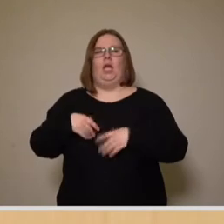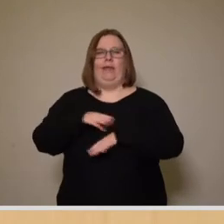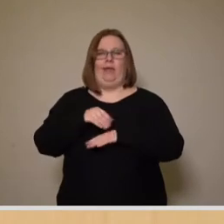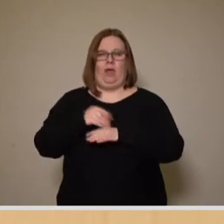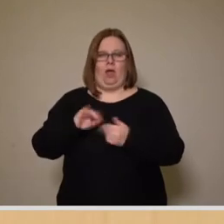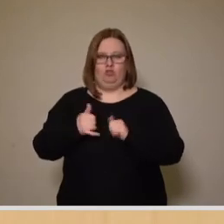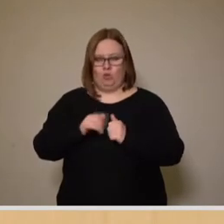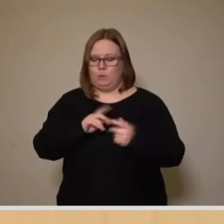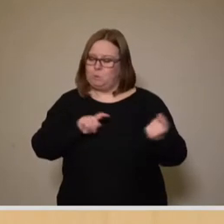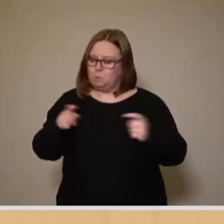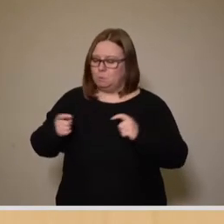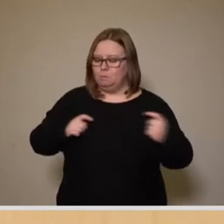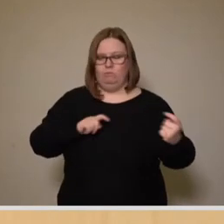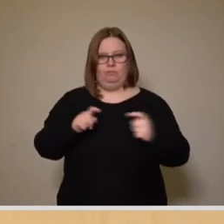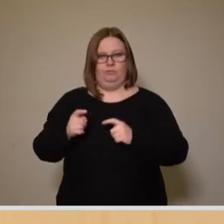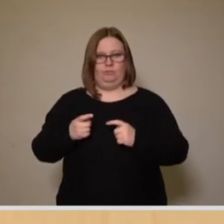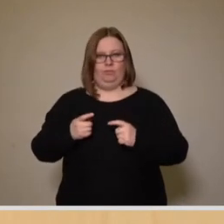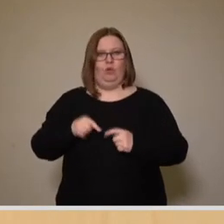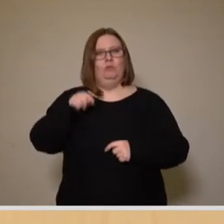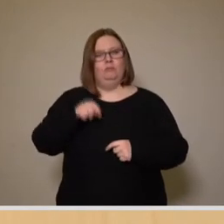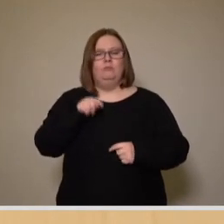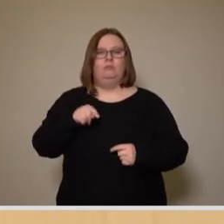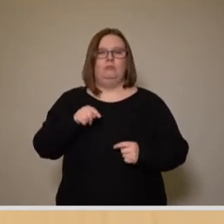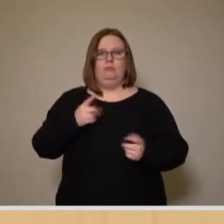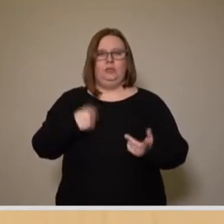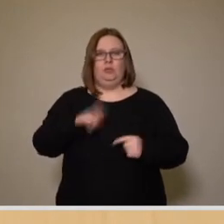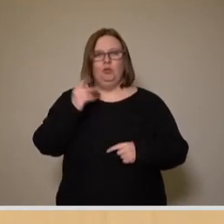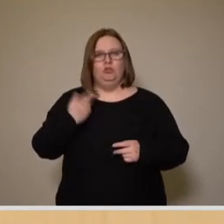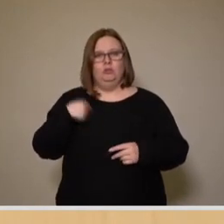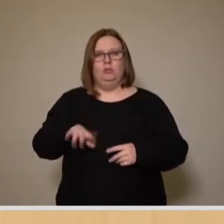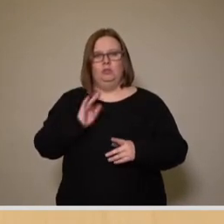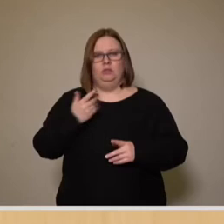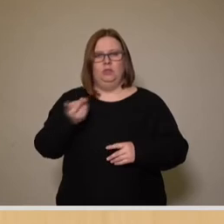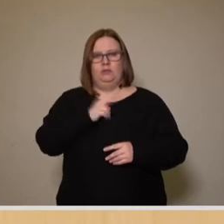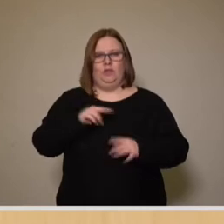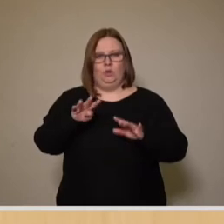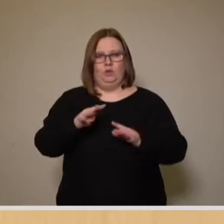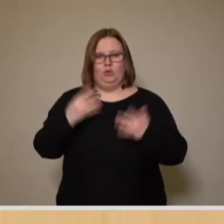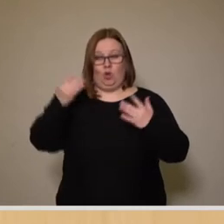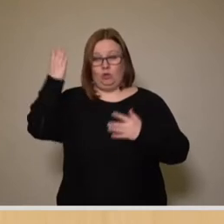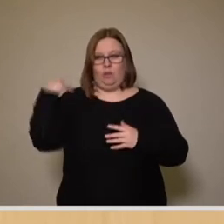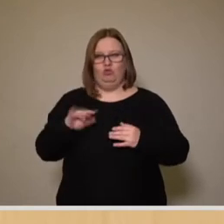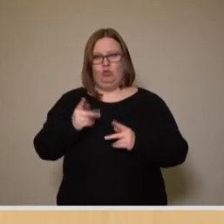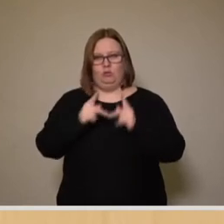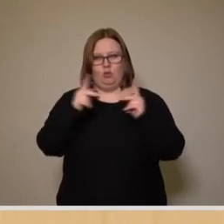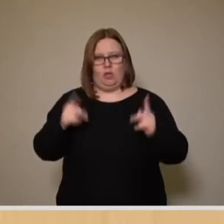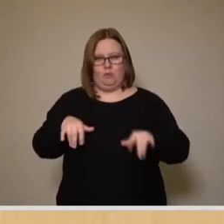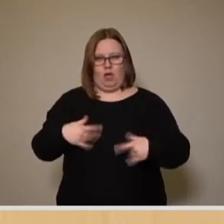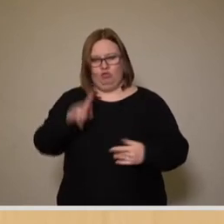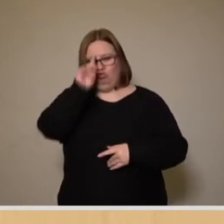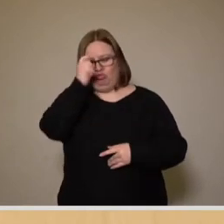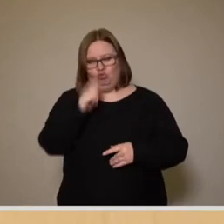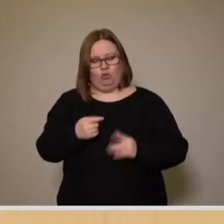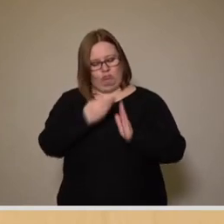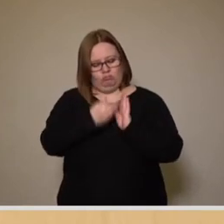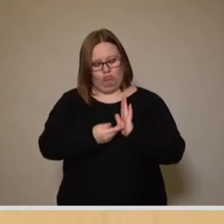diskutiert und auf der Grundlage der von der Stesat 2009 schon erstellten Studie ein